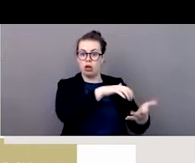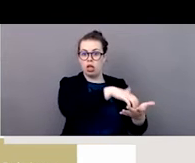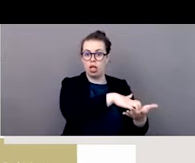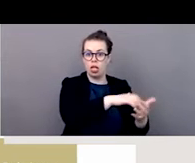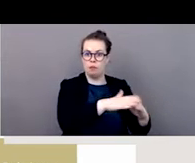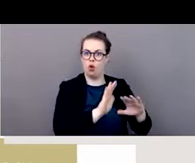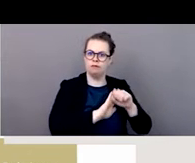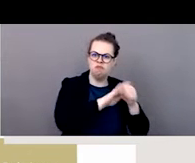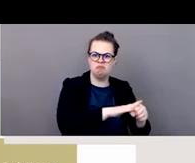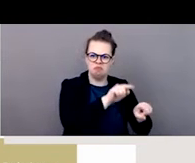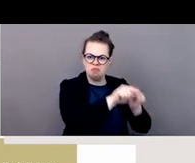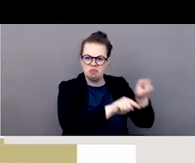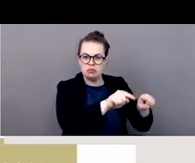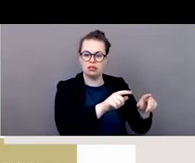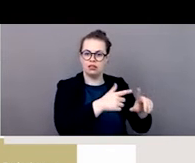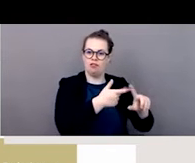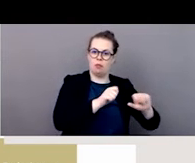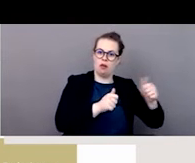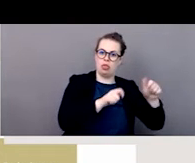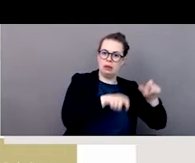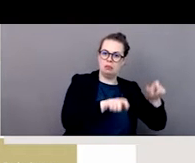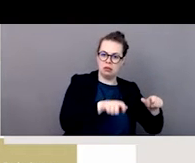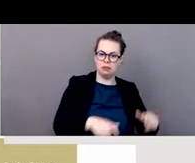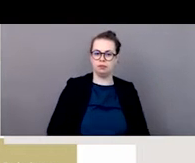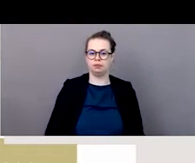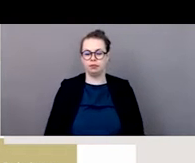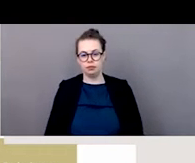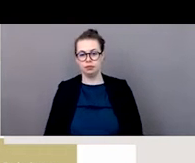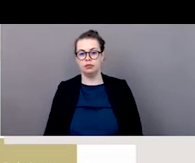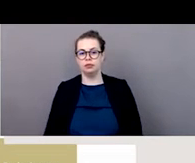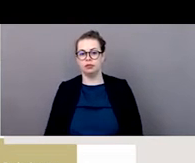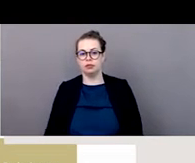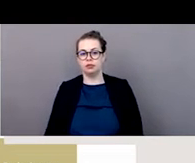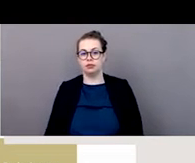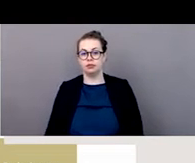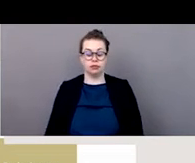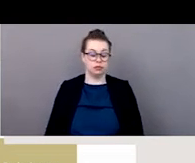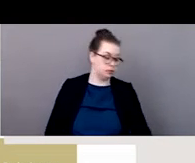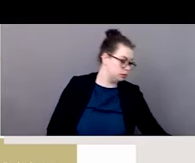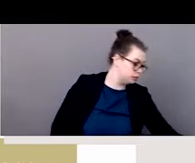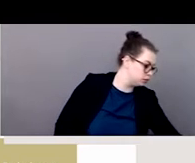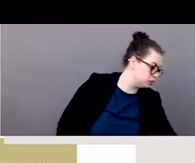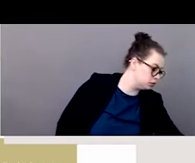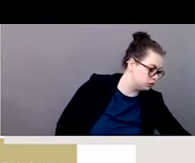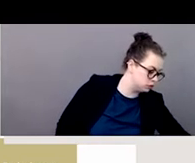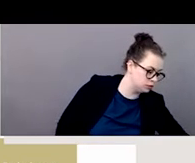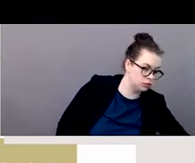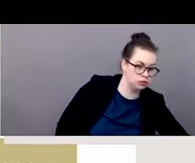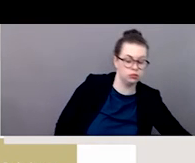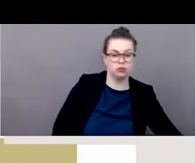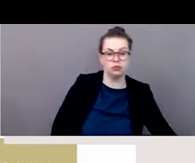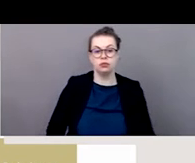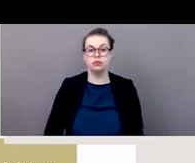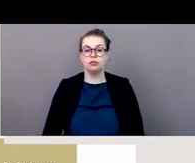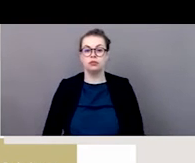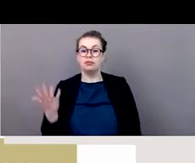L'autre transparent nous montre ou l'autre analyse c'est l'assistance socio-économique aux travailleurs chômeurs.